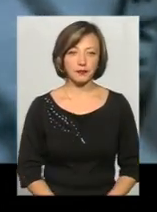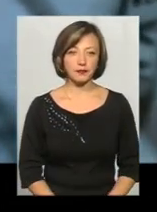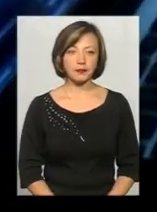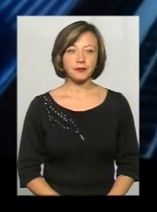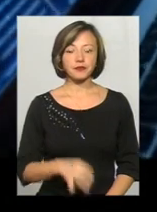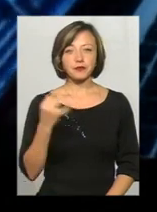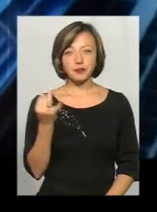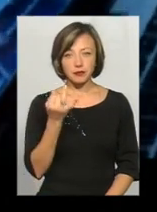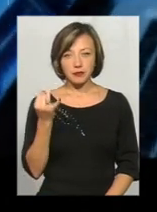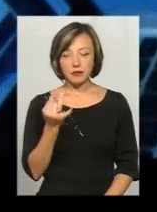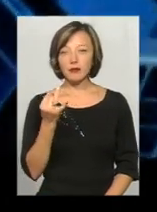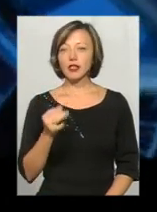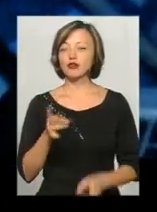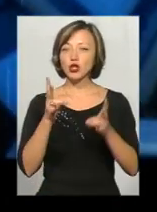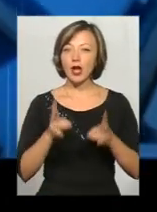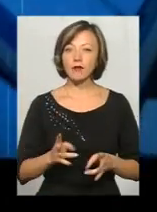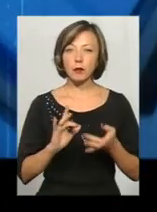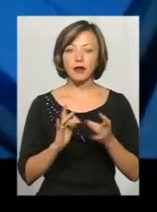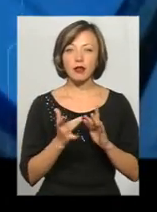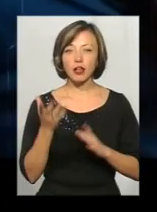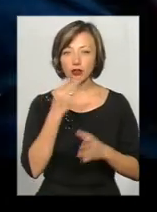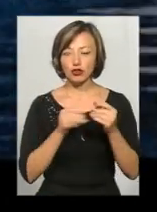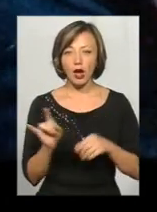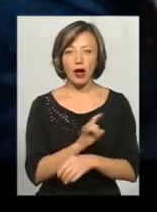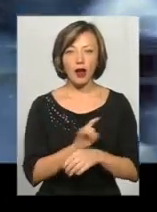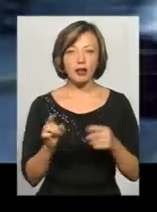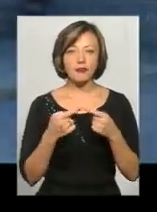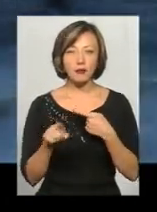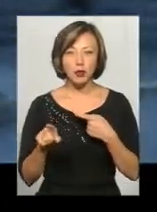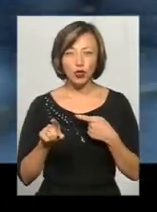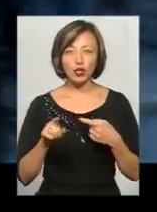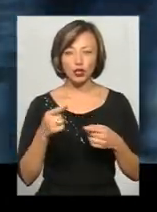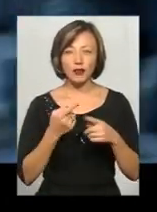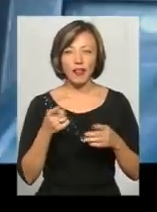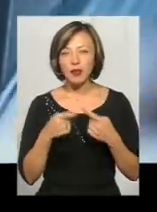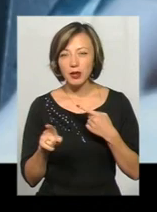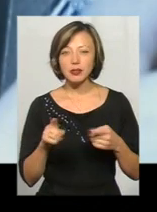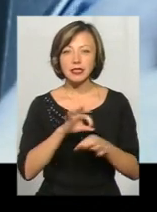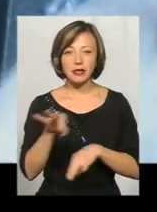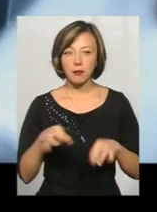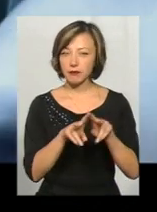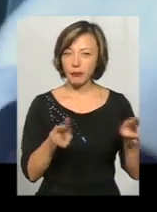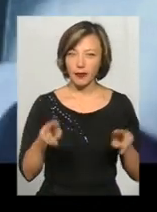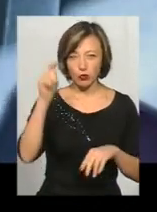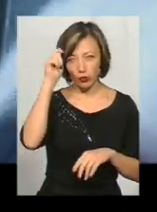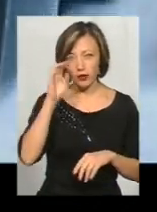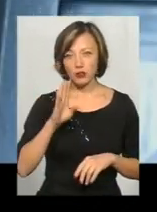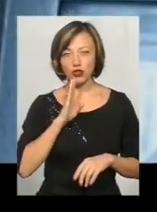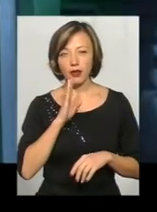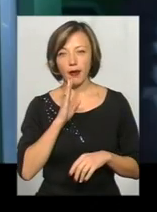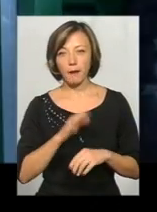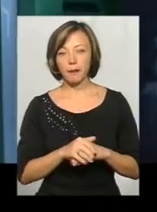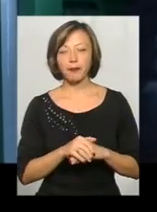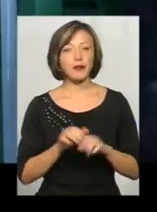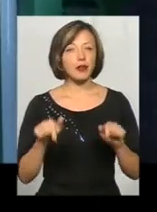Цікаво, що жертвами інтернет-шахрайств, на відміну від інших схем, в однаковій кількості стають як чоловіки, так і жінки.